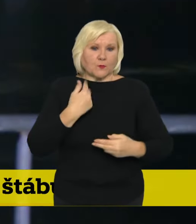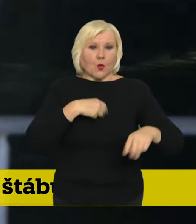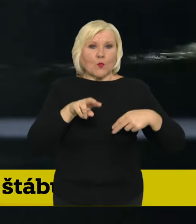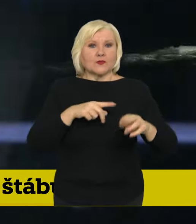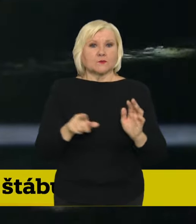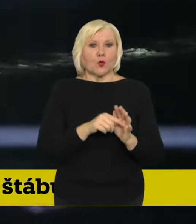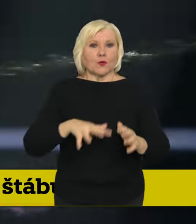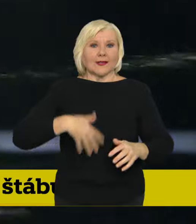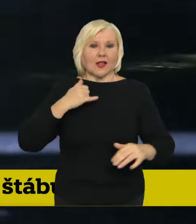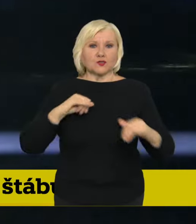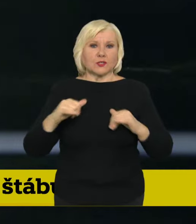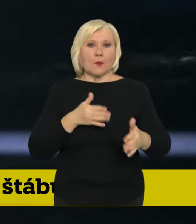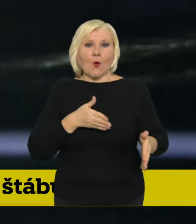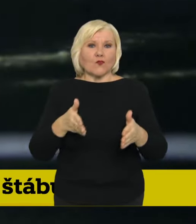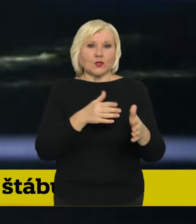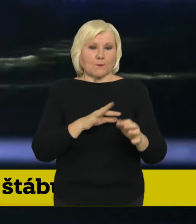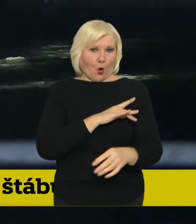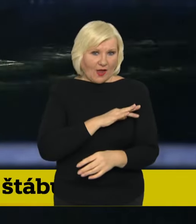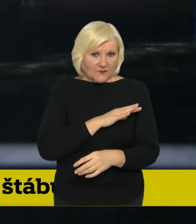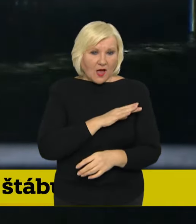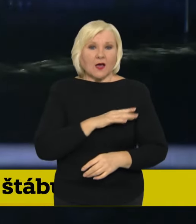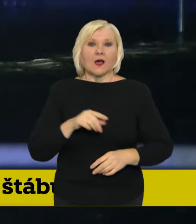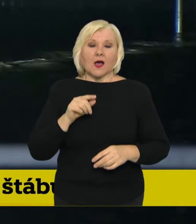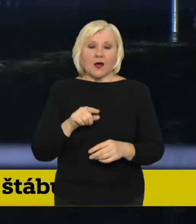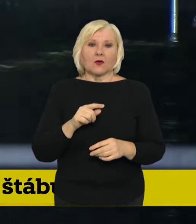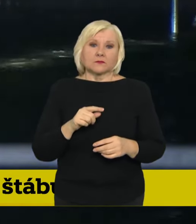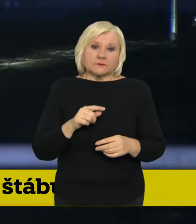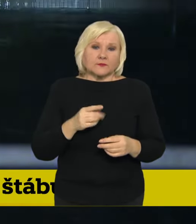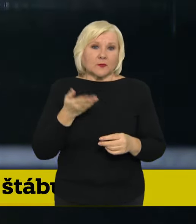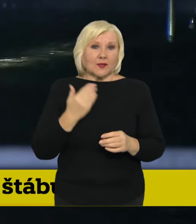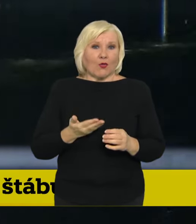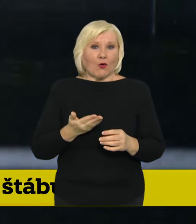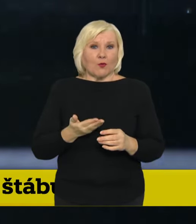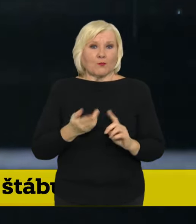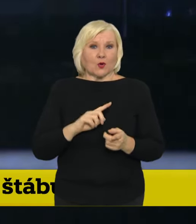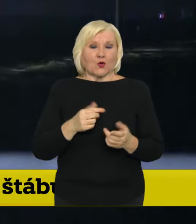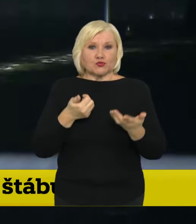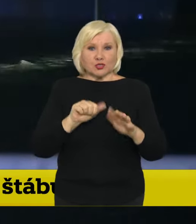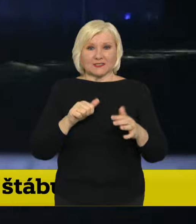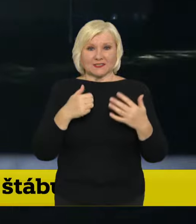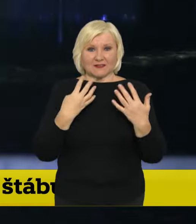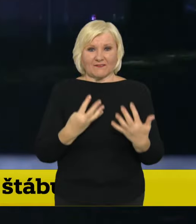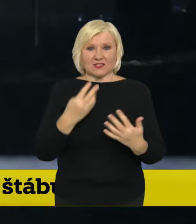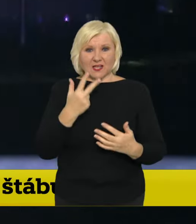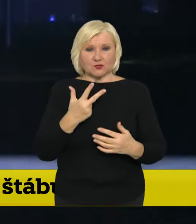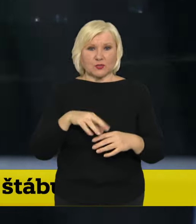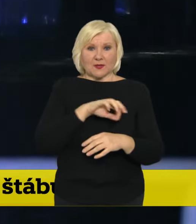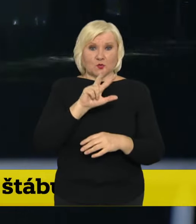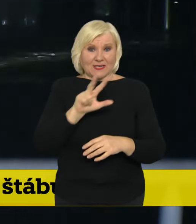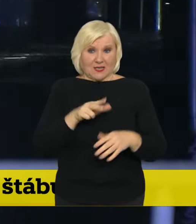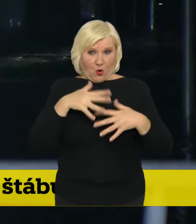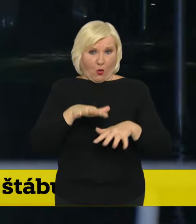generálním ředitelem povodí Moravy a ta predikce, která byla na průtoku 693 kubických metrů na